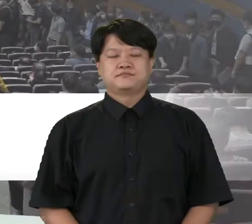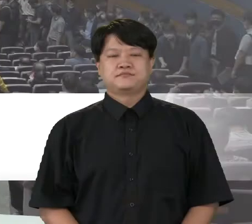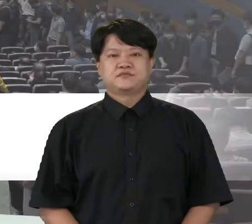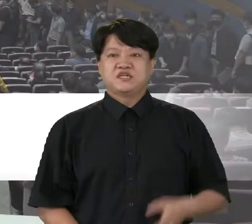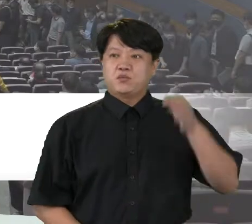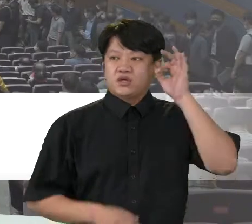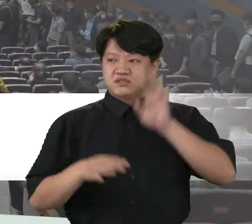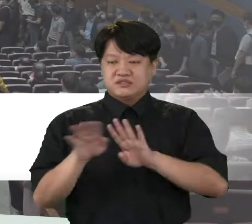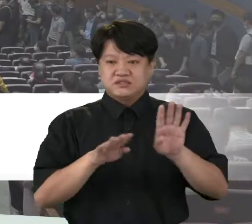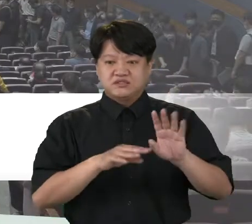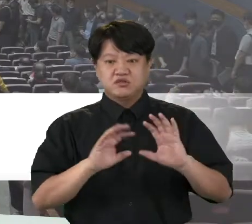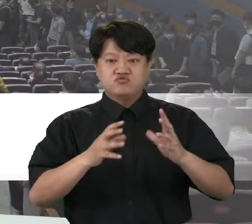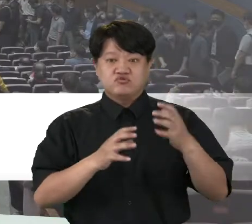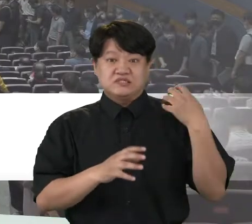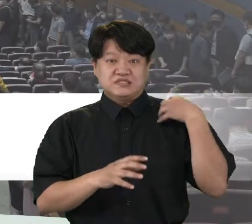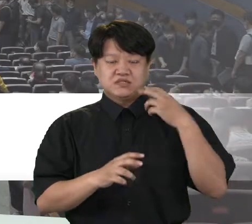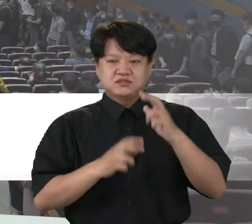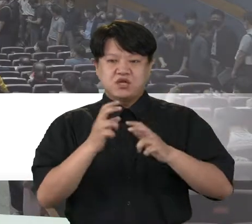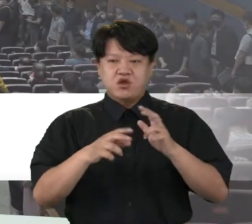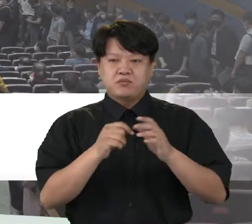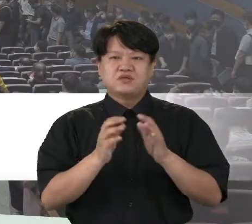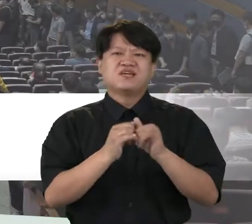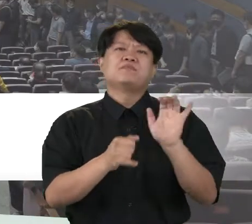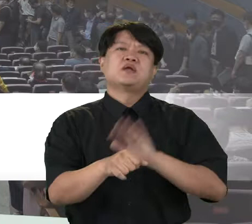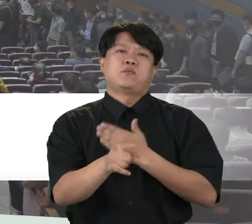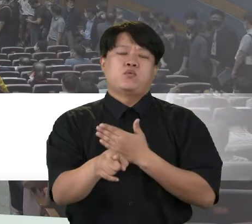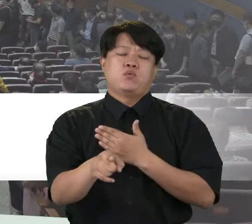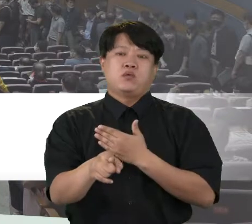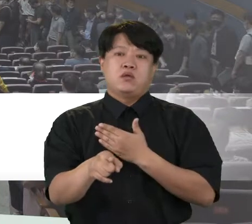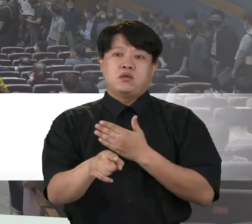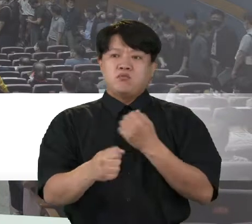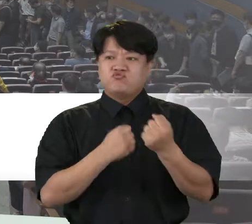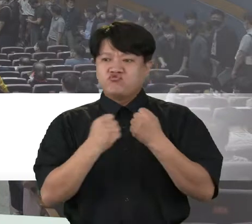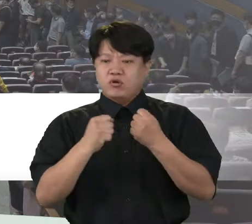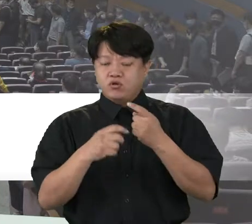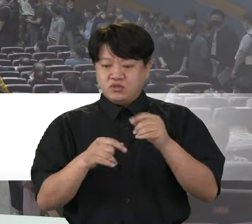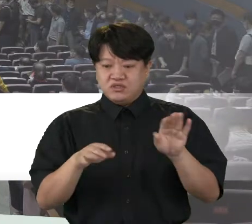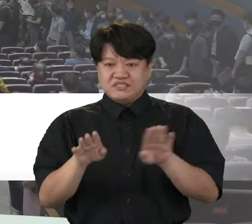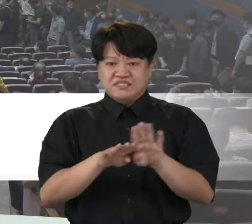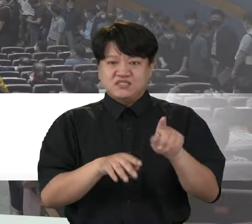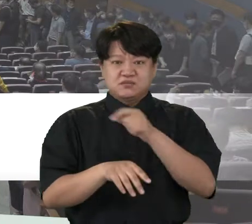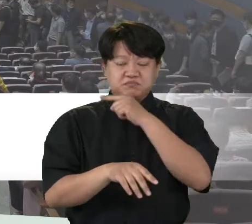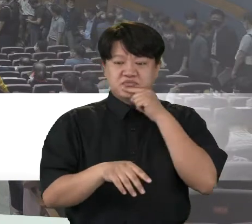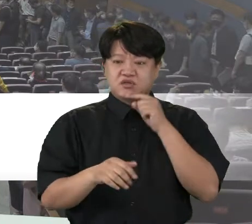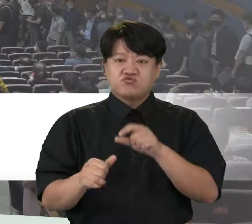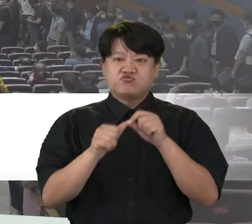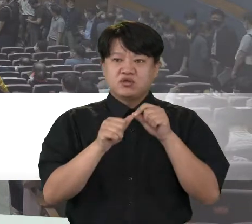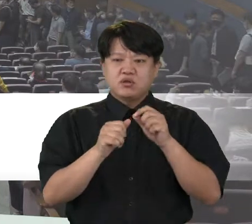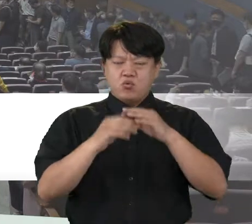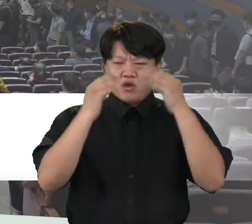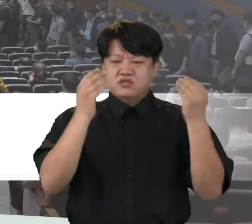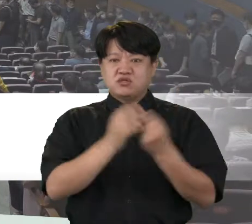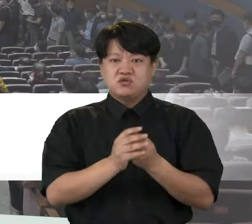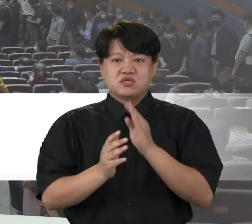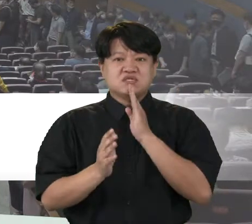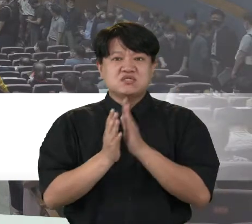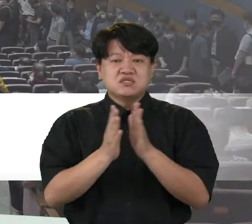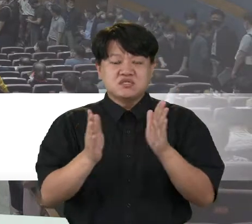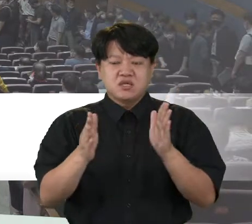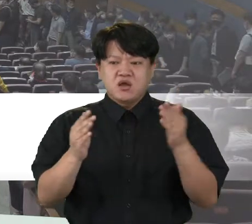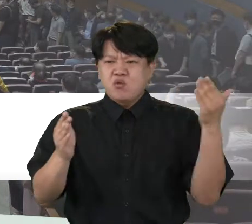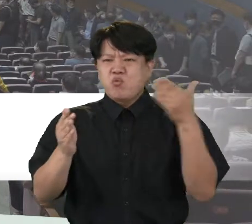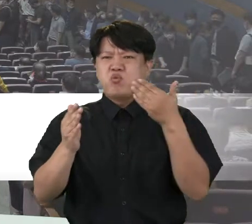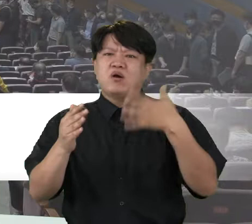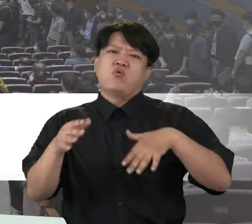포항지진이 국책사업으로 인한 인재로 밝혀졌음에도 포항지진피해구제법의 완전한 시행까지 그 마지막 문턱을